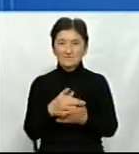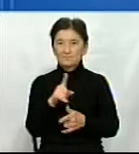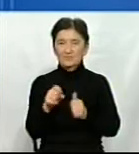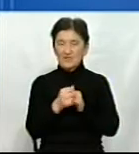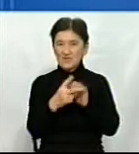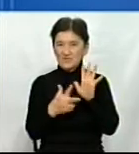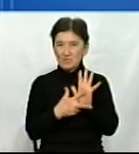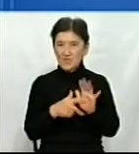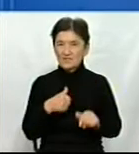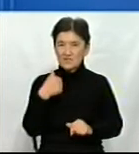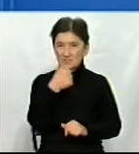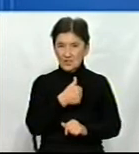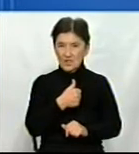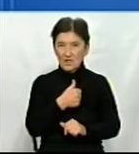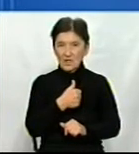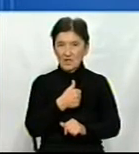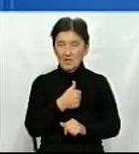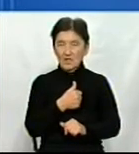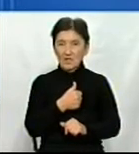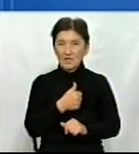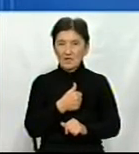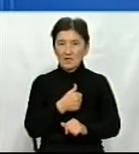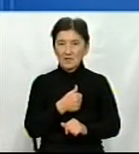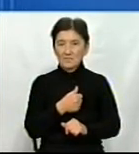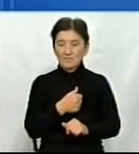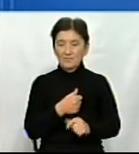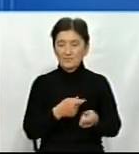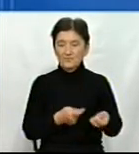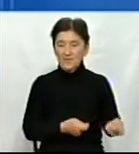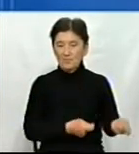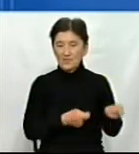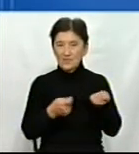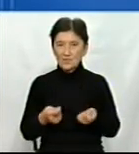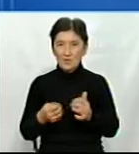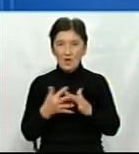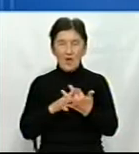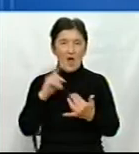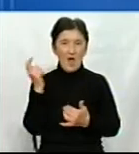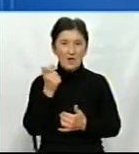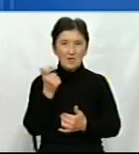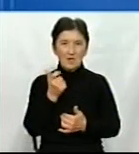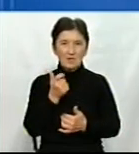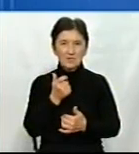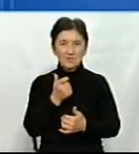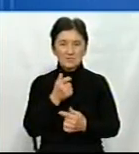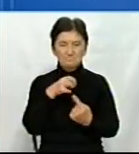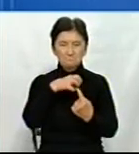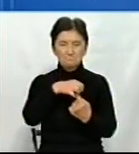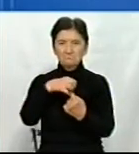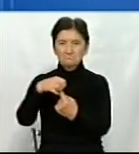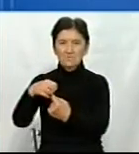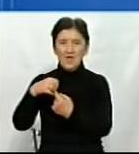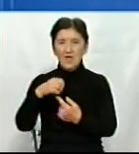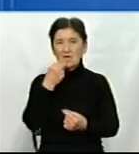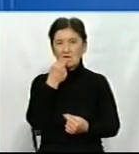рік переможцями, як аграрна еліта України. Тому шкода, що